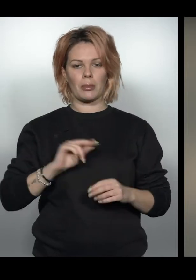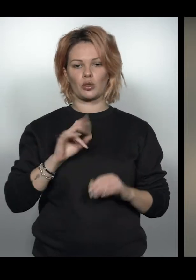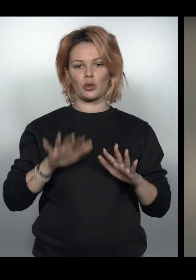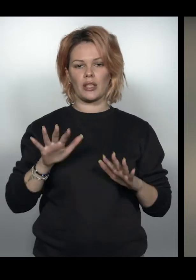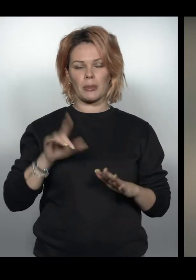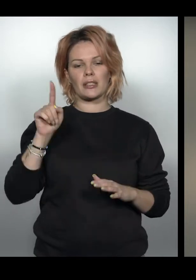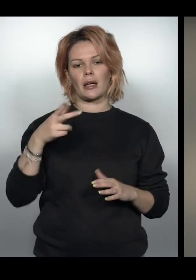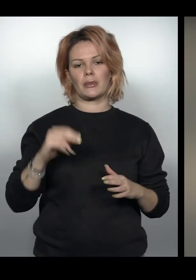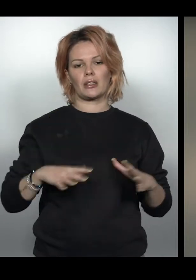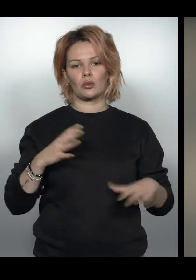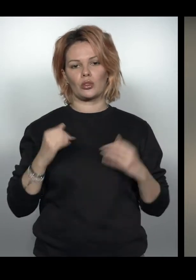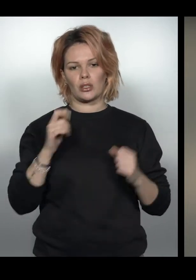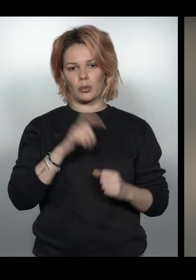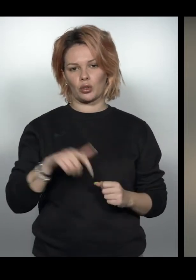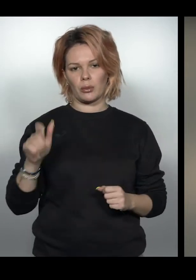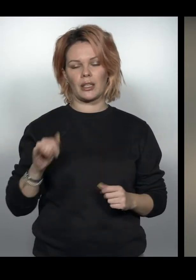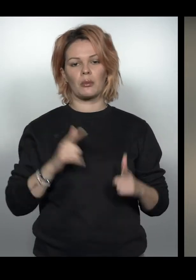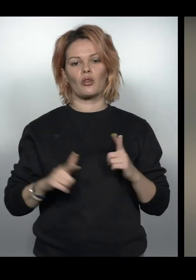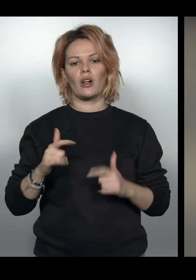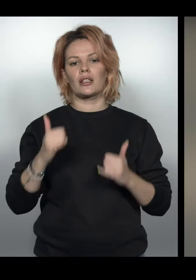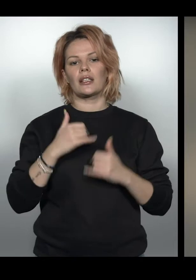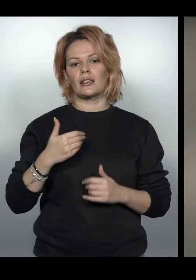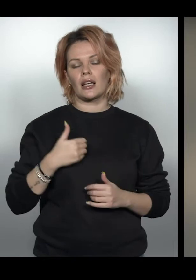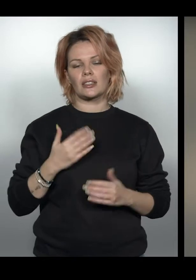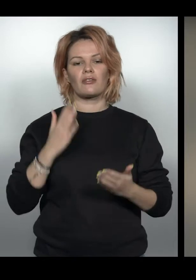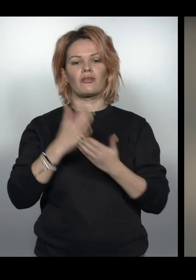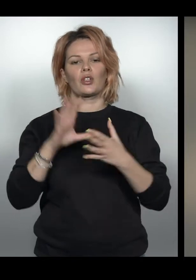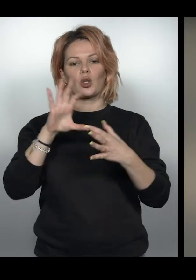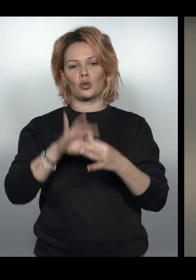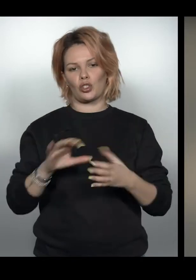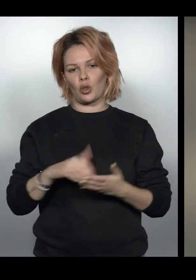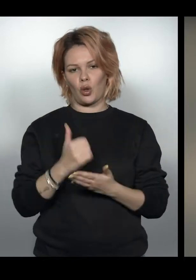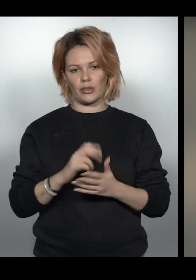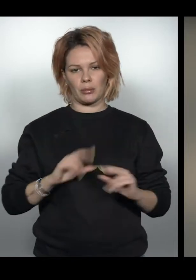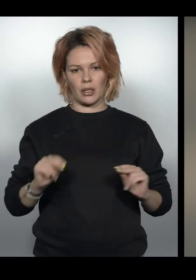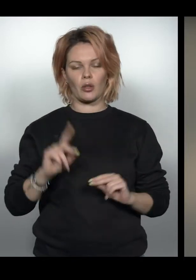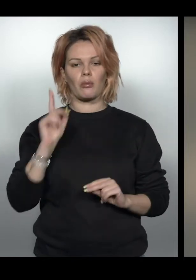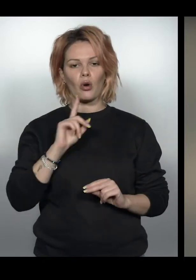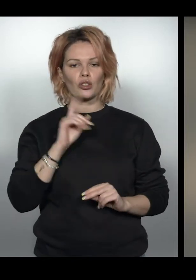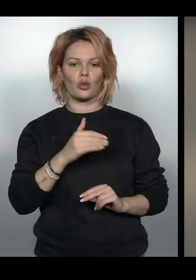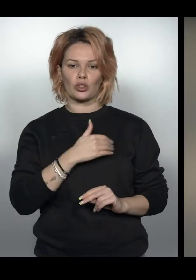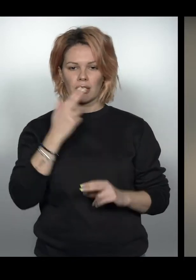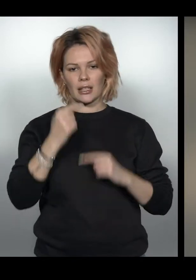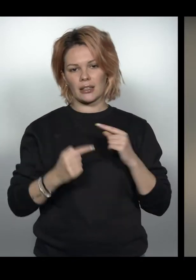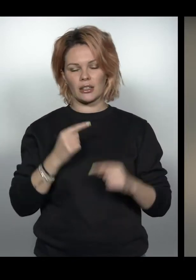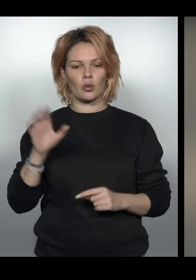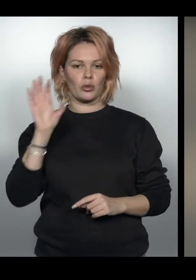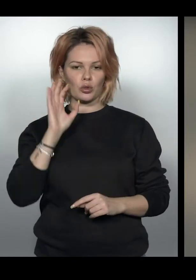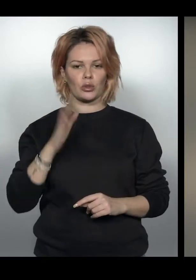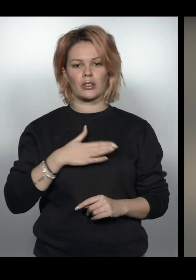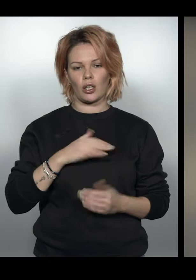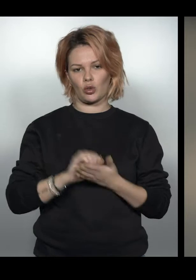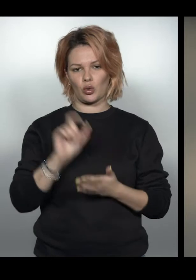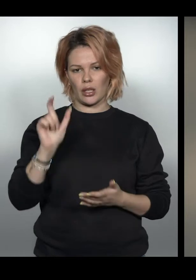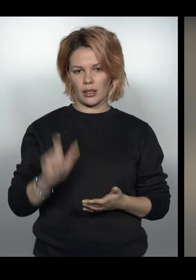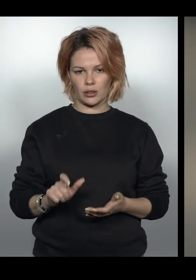Вона працює на місці, там, де тренуються спортсмени. І підготувала нам включення із головним тренером. Поки що хочеться традиційно